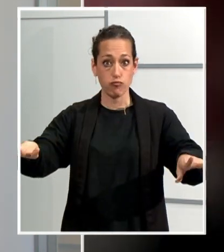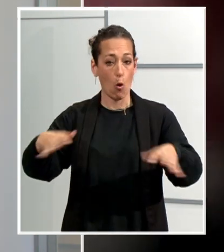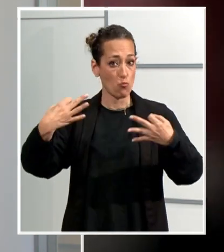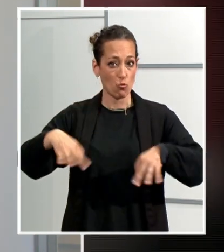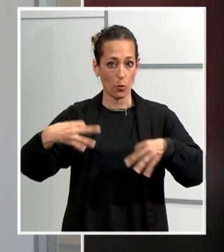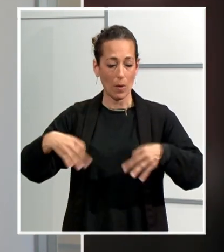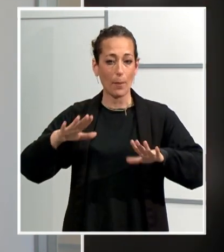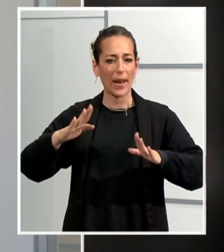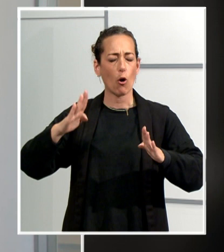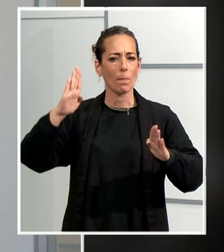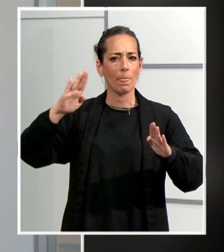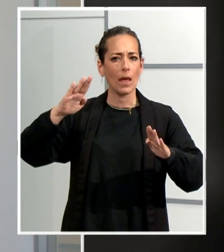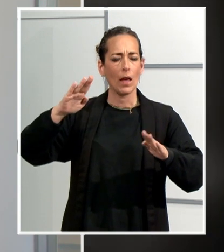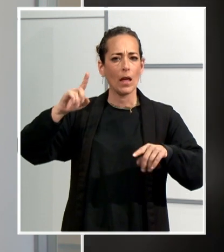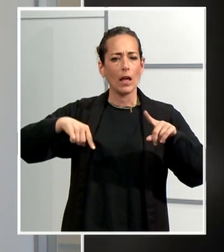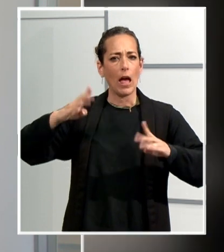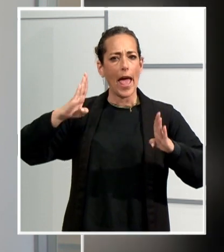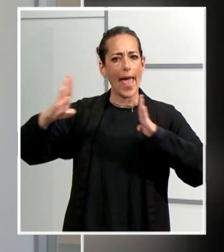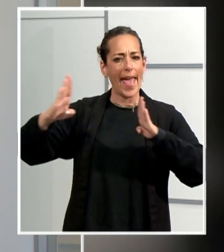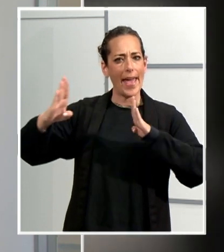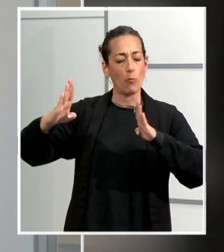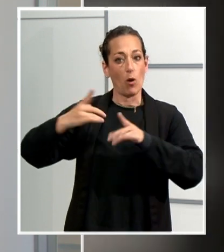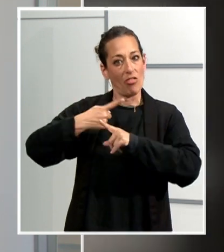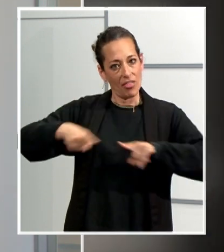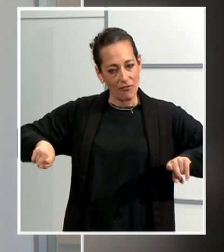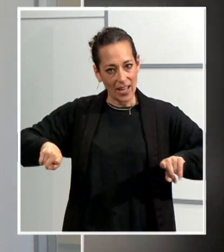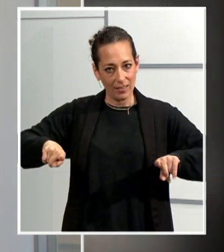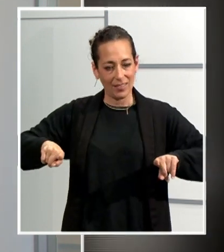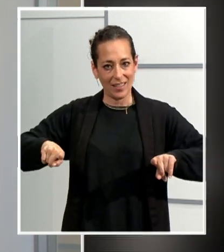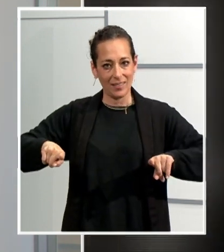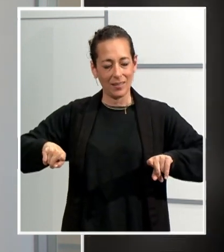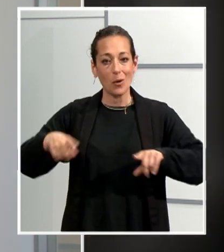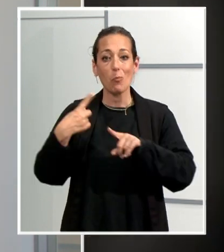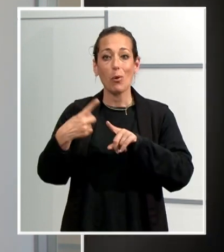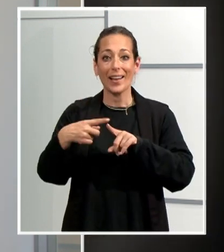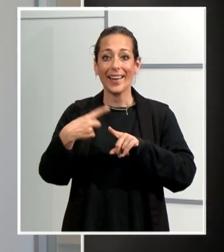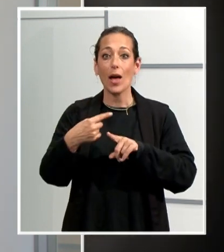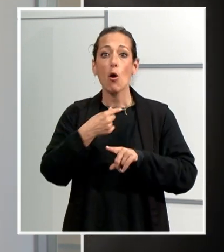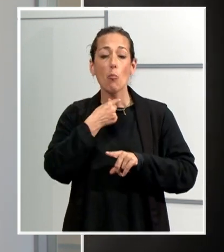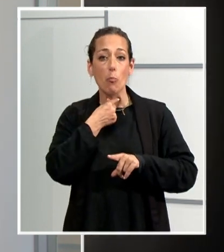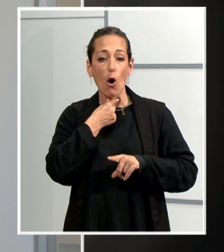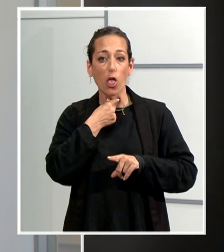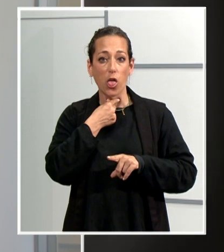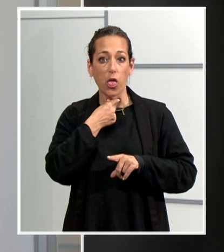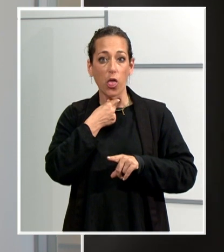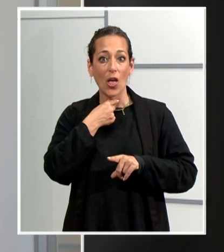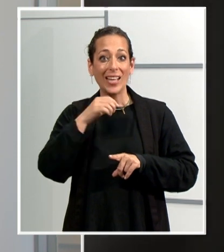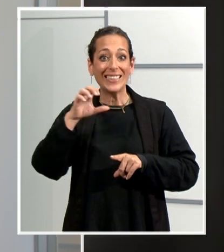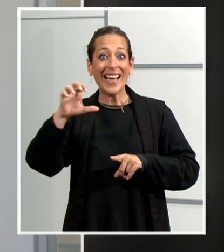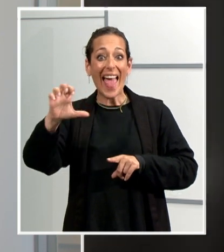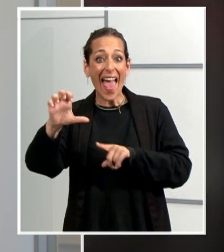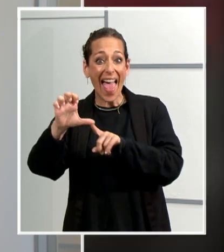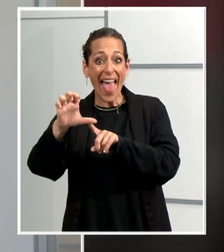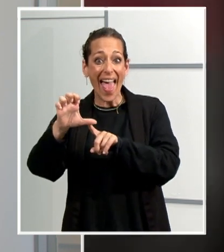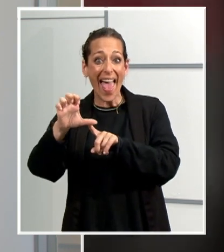La pronunciació d'aquella època és molt diferent a l'actual. Terrassa es pronunciava amb la E no neutra i amb la C